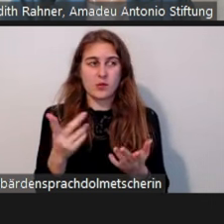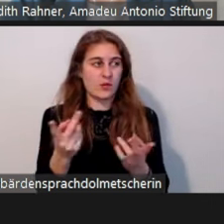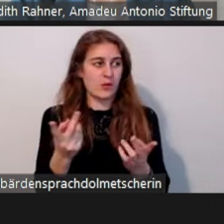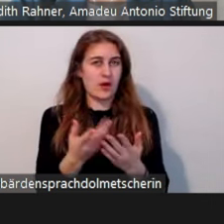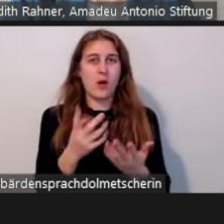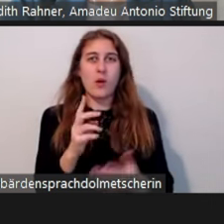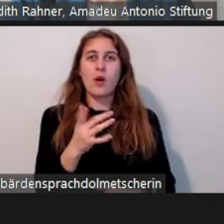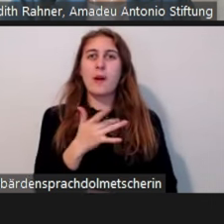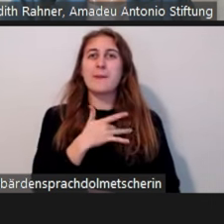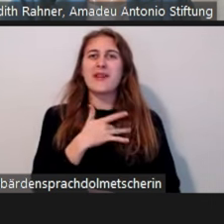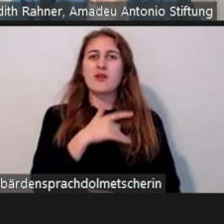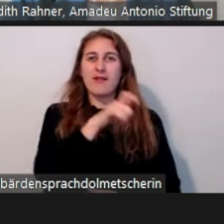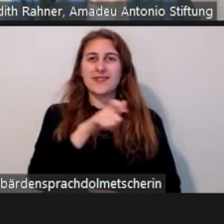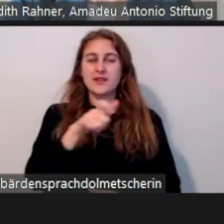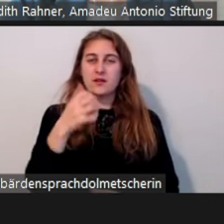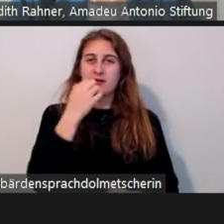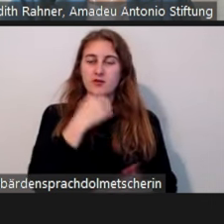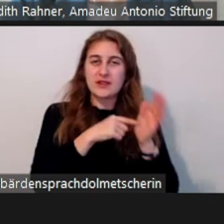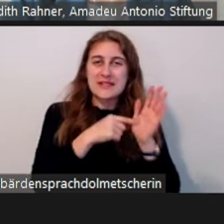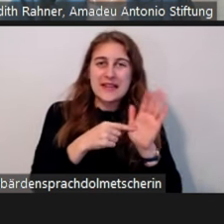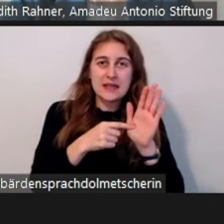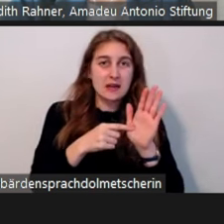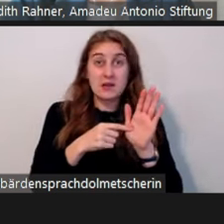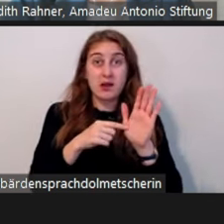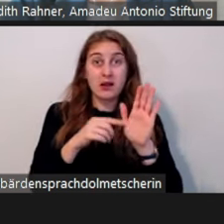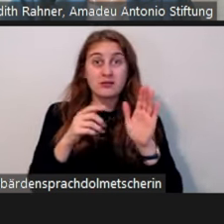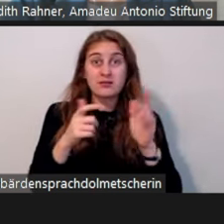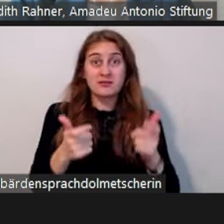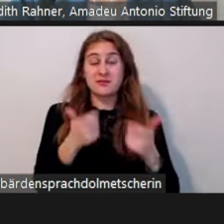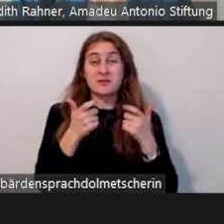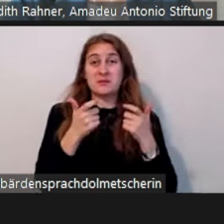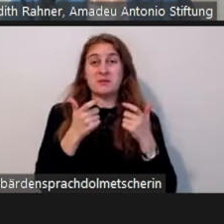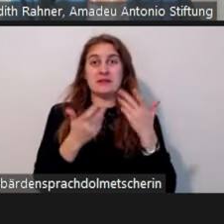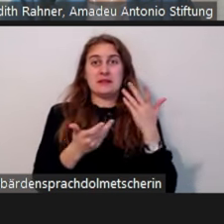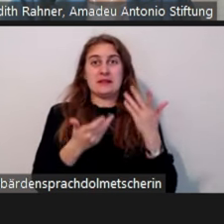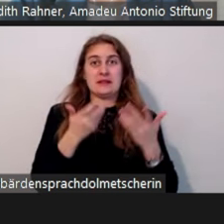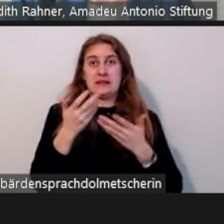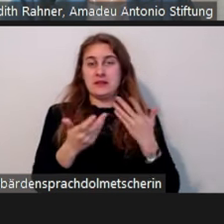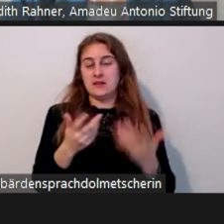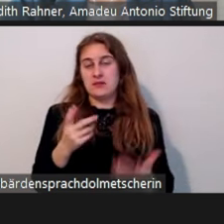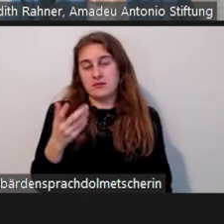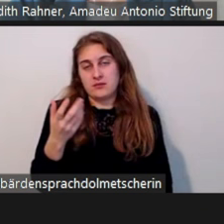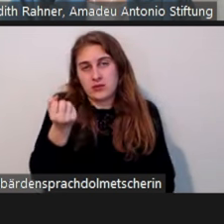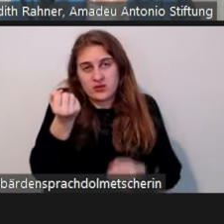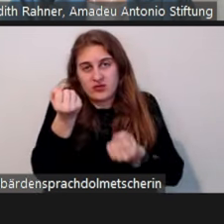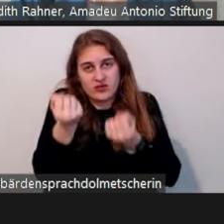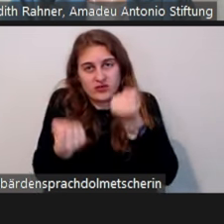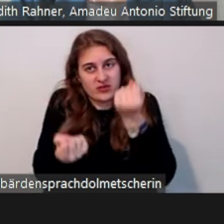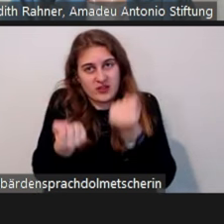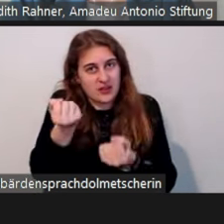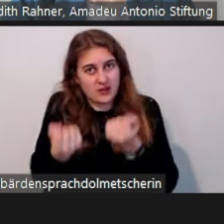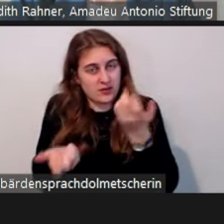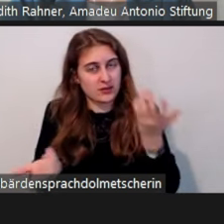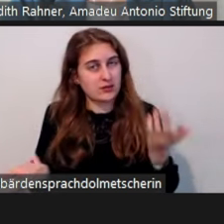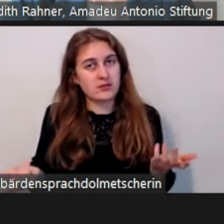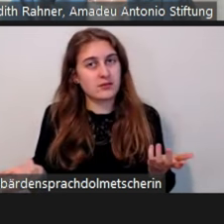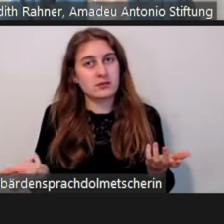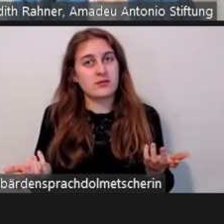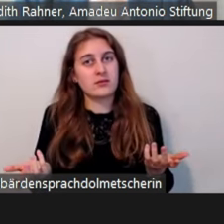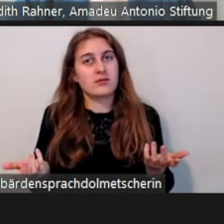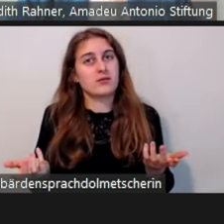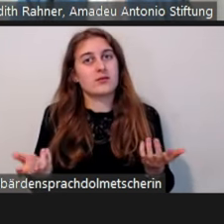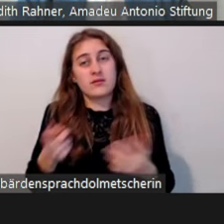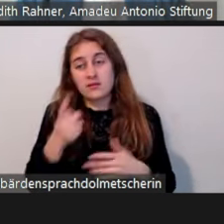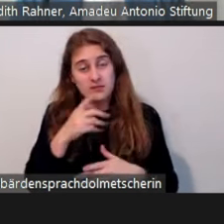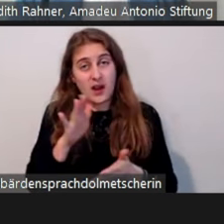Verbesserung der Situation von Betroffenen und die Sensibilisierung zum Thema Antifeminismus. Wenn das nicht mehr quasi sich eignet, dann